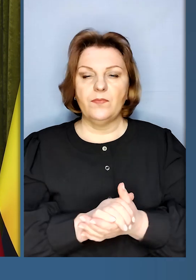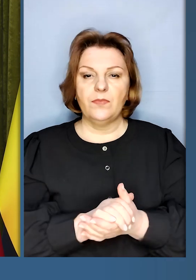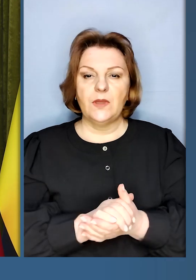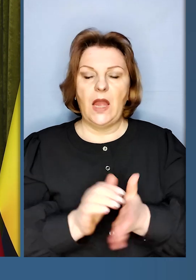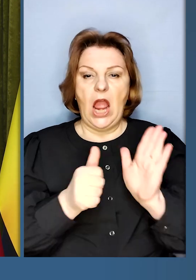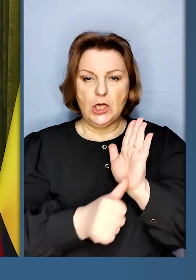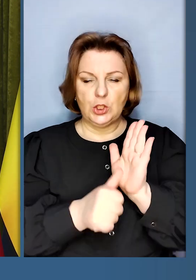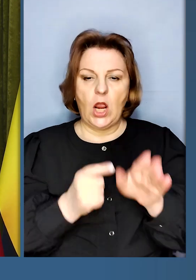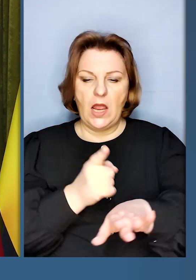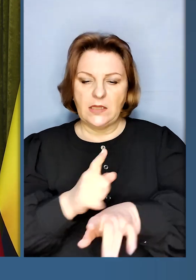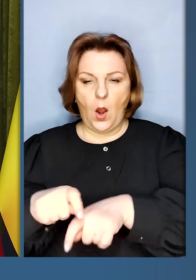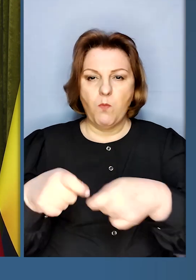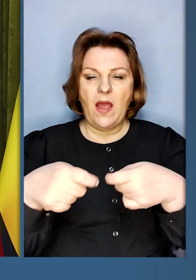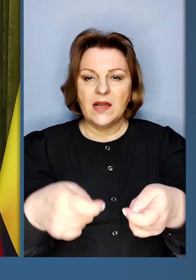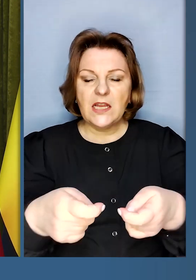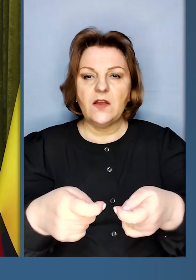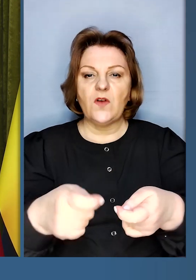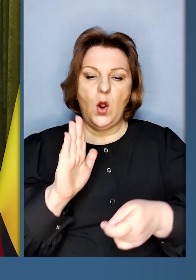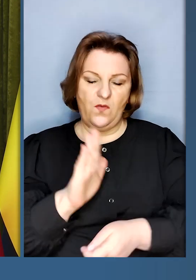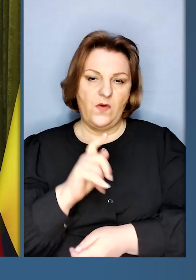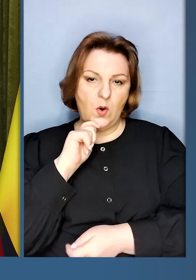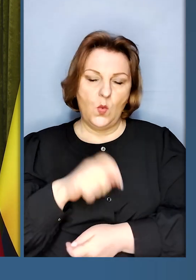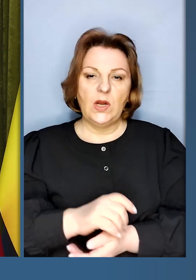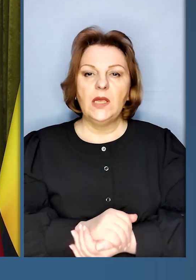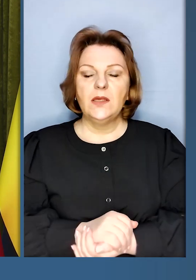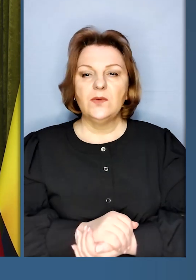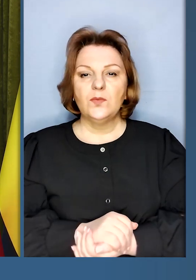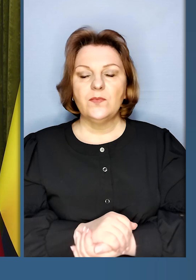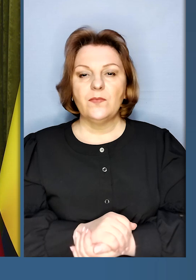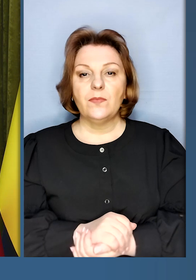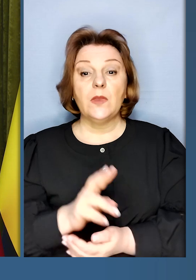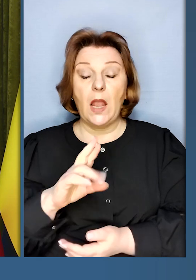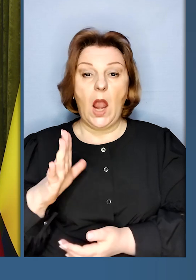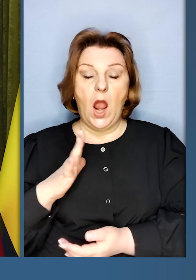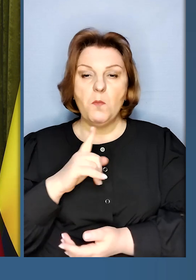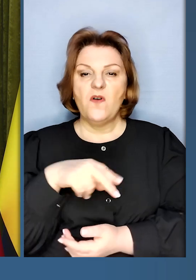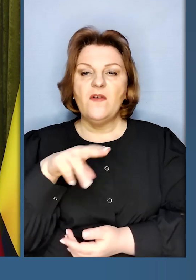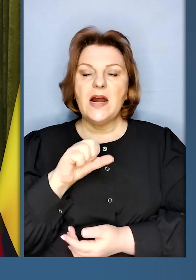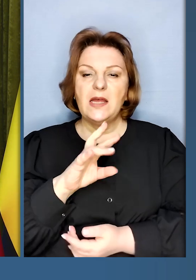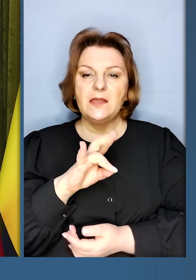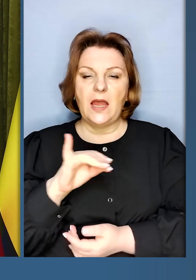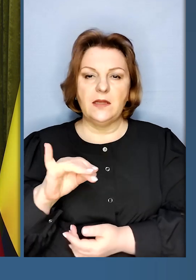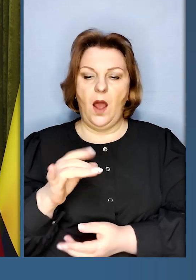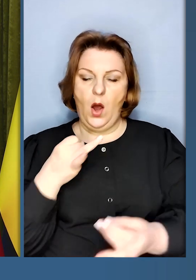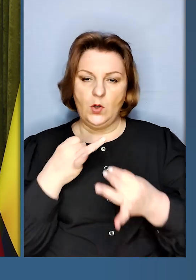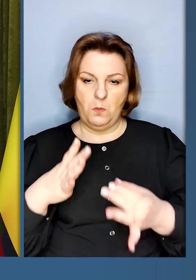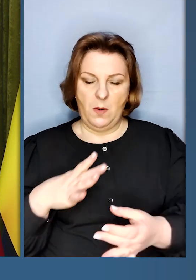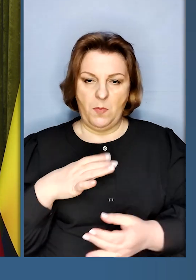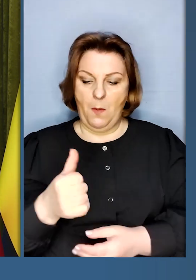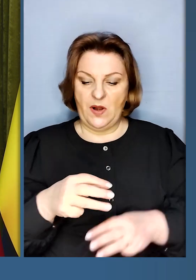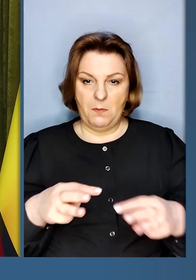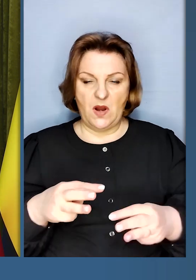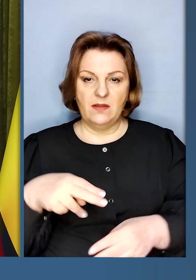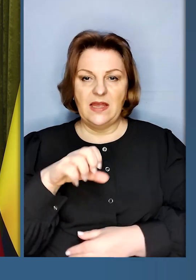60 танків ми передамо в Україну. Я був в Данії, розмовляв з прем'єр